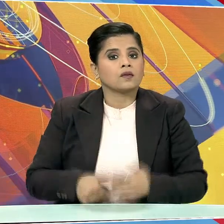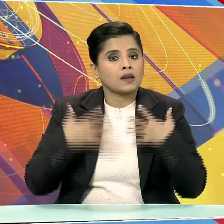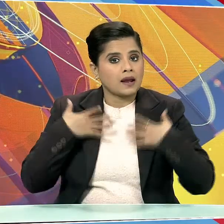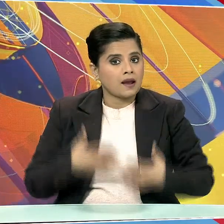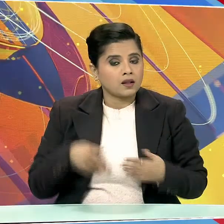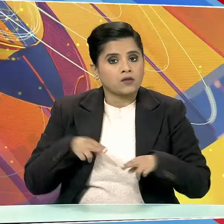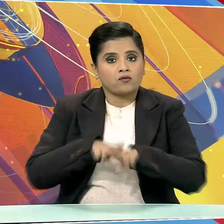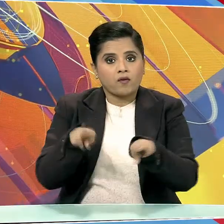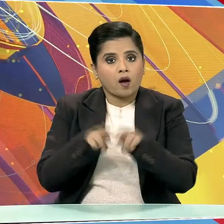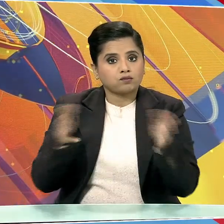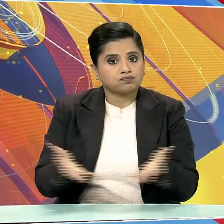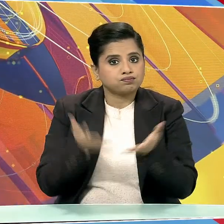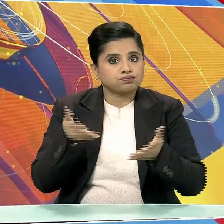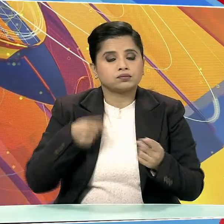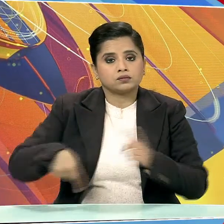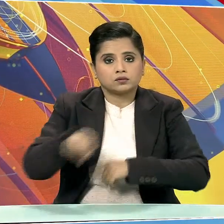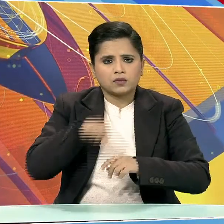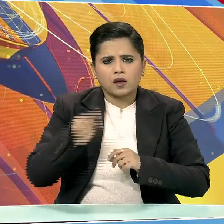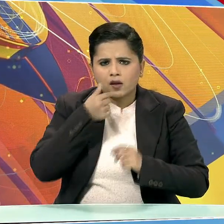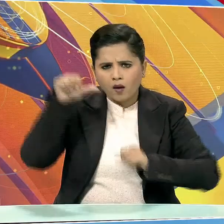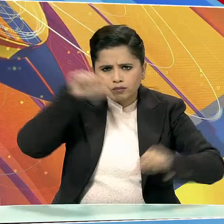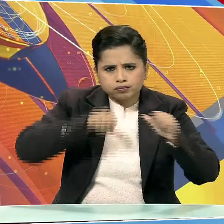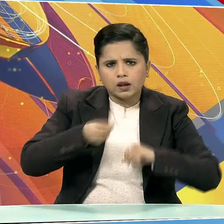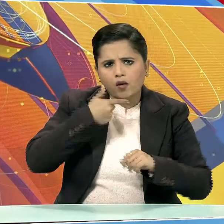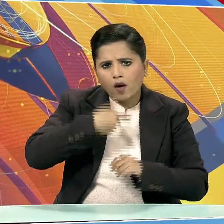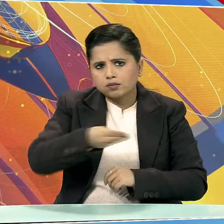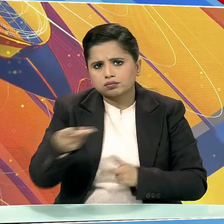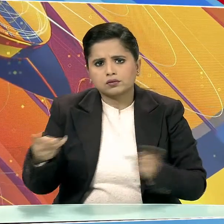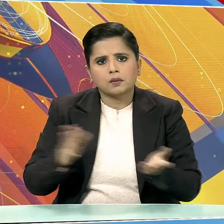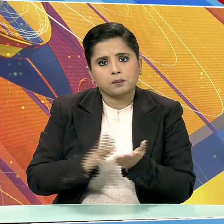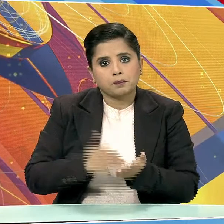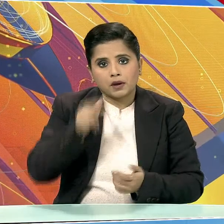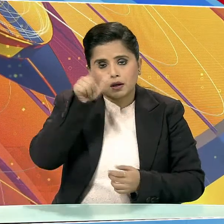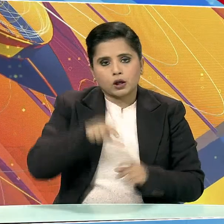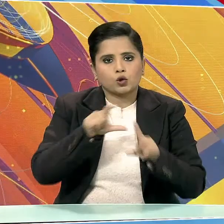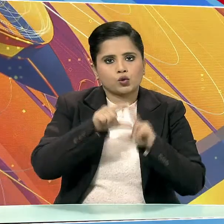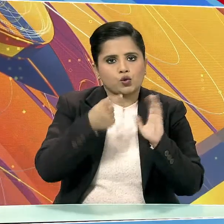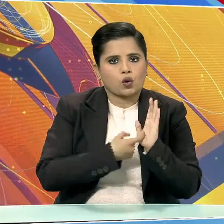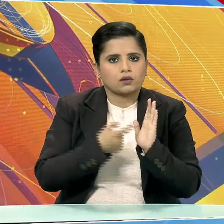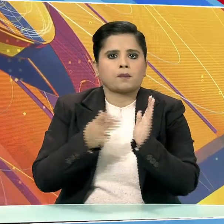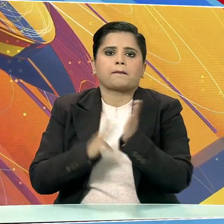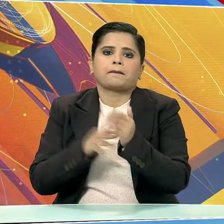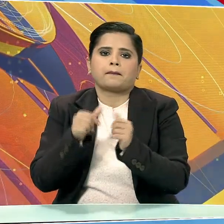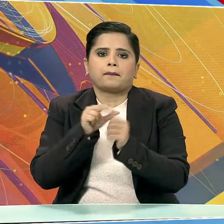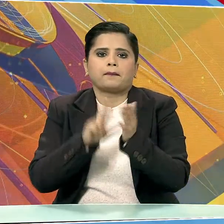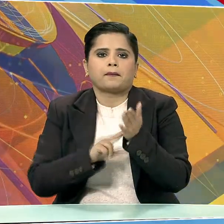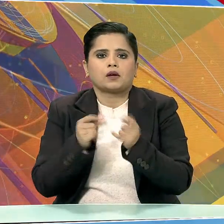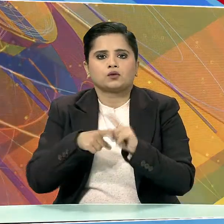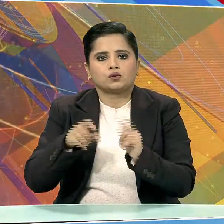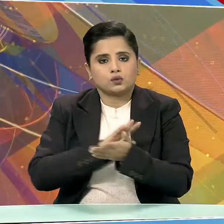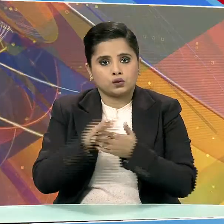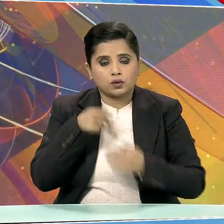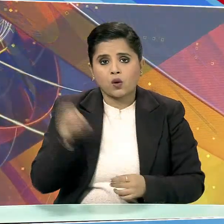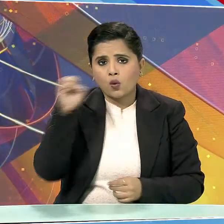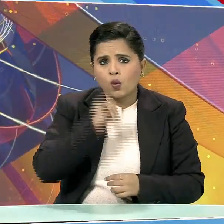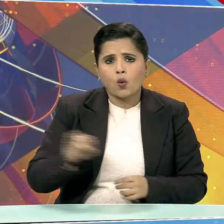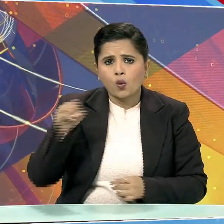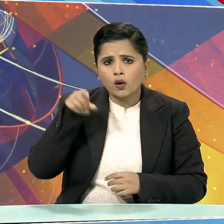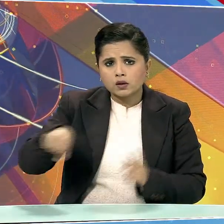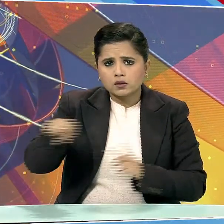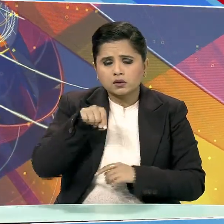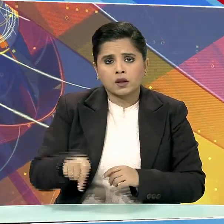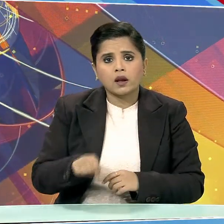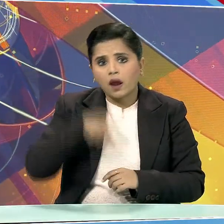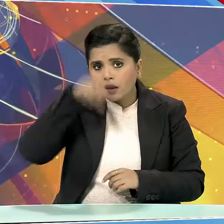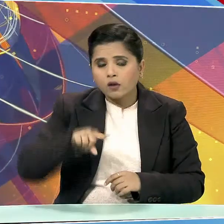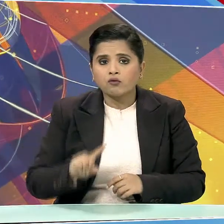आज ट्विट किया है। और उर्वरक मंत्री टॉक्टर मंसुक मांडविया ने कहा कि ओडिशा के देश का